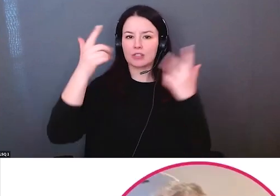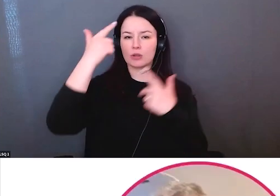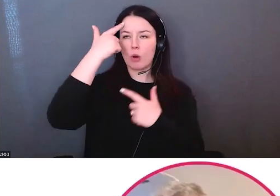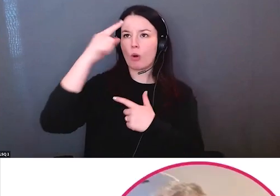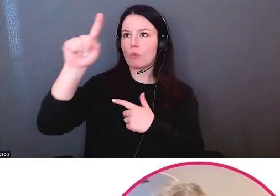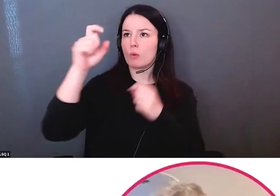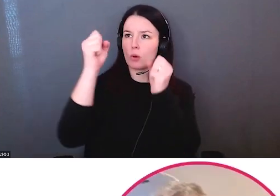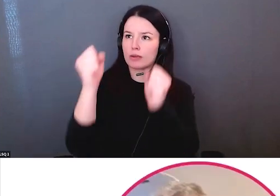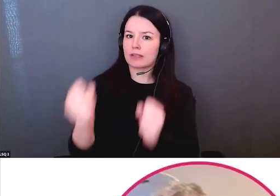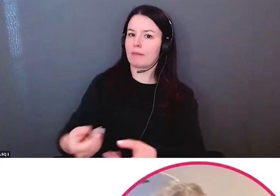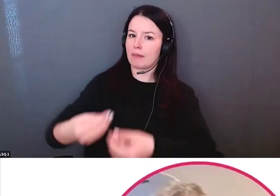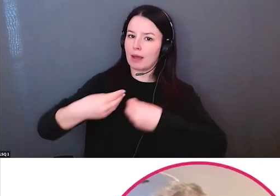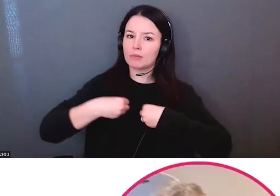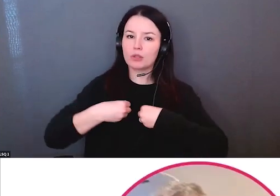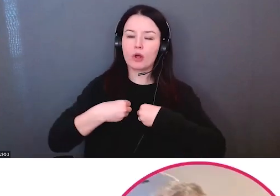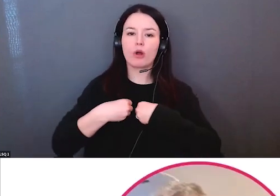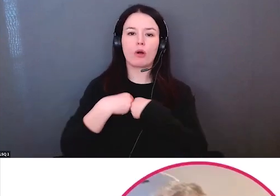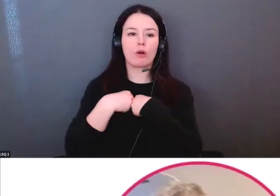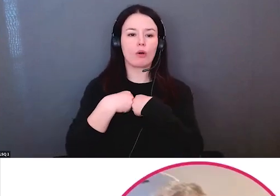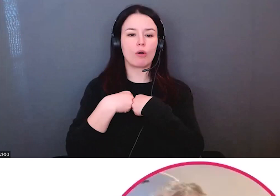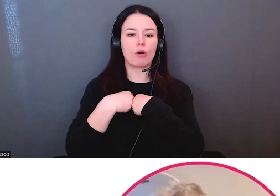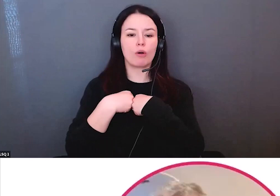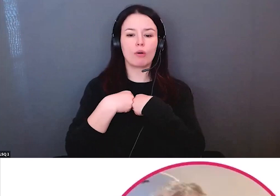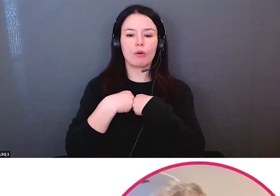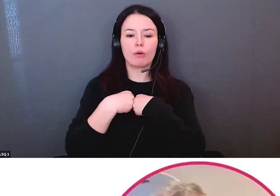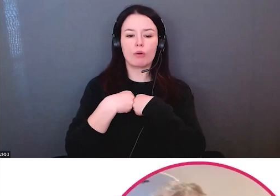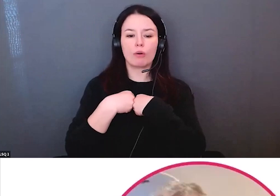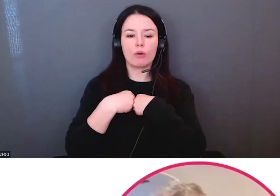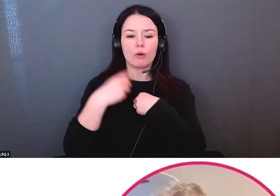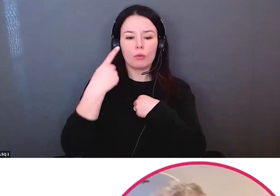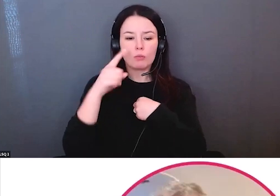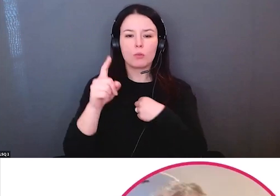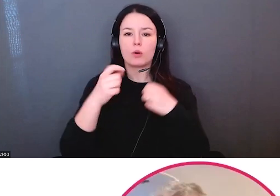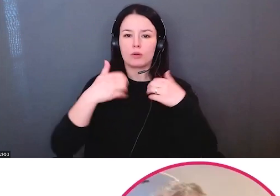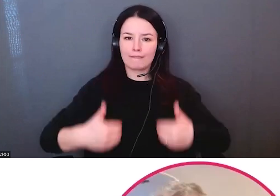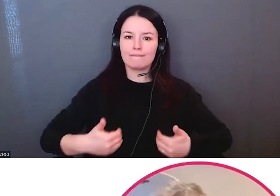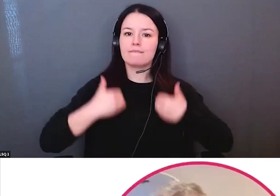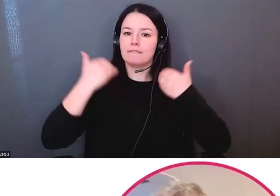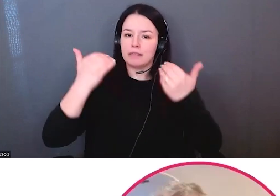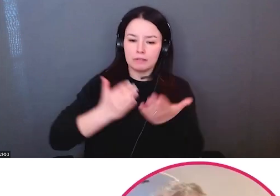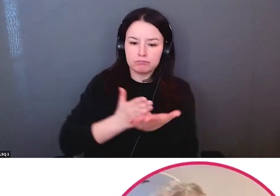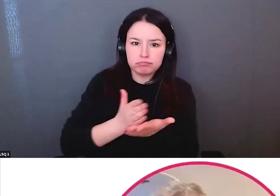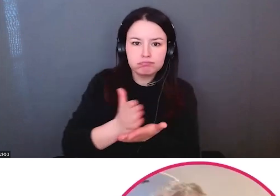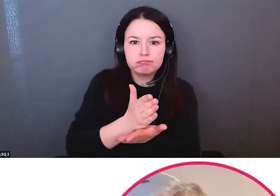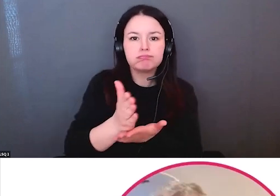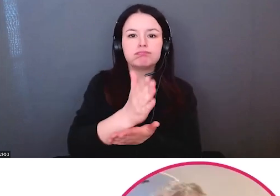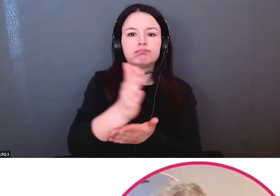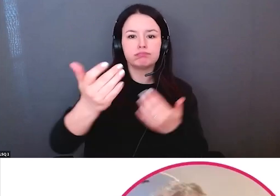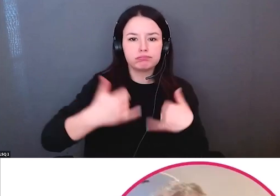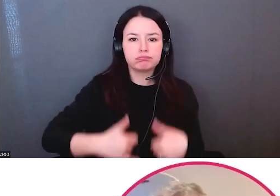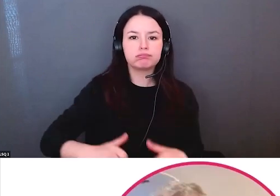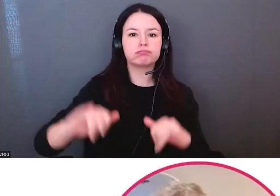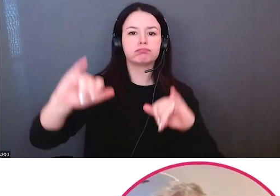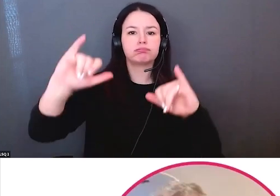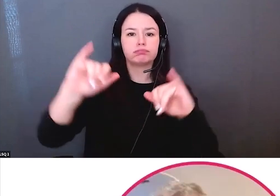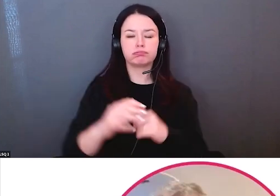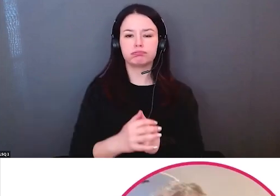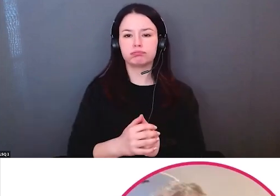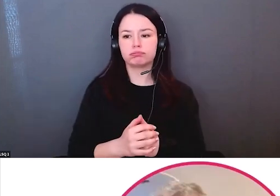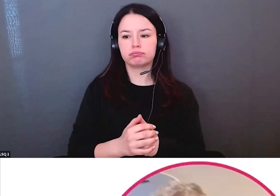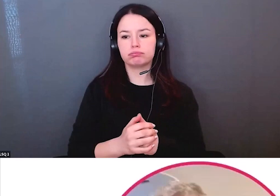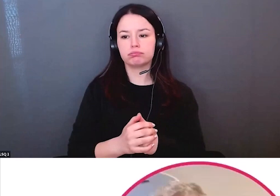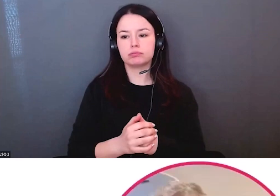Merci, Brady. Bienvenue à tous à ce nouveau jour. J'ai le